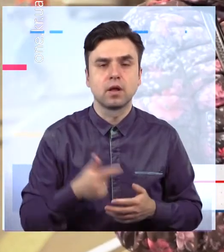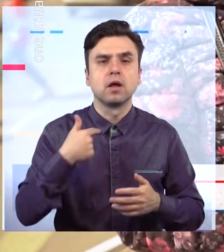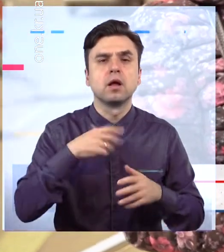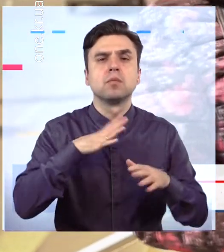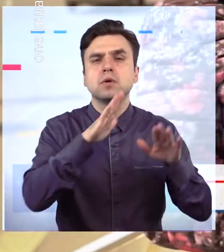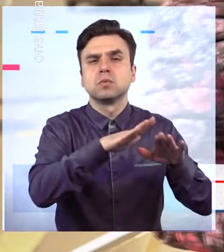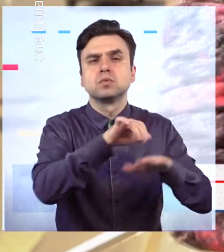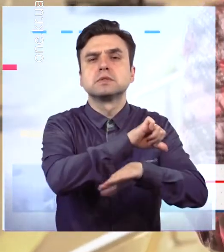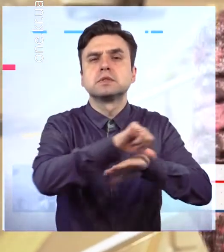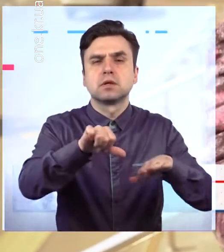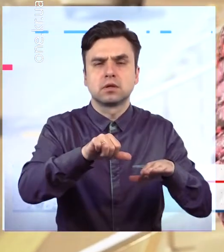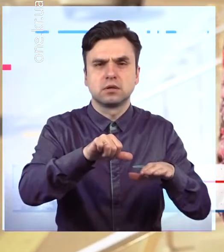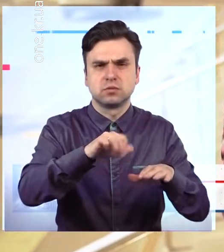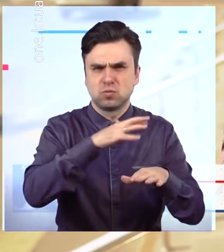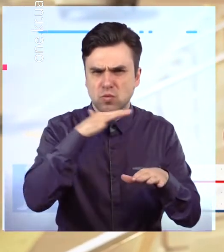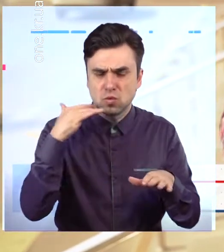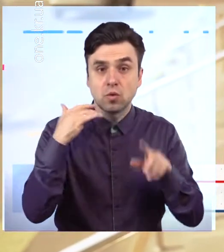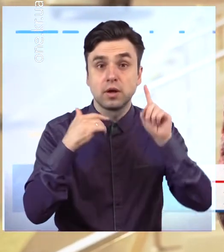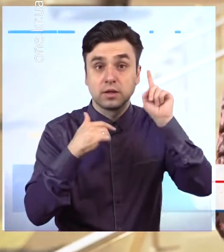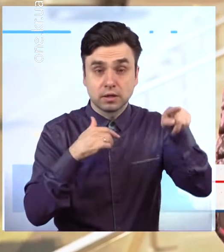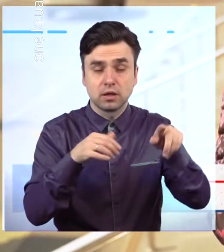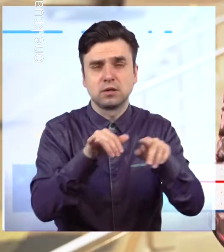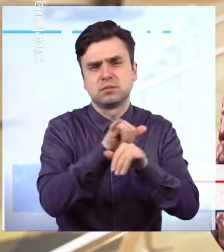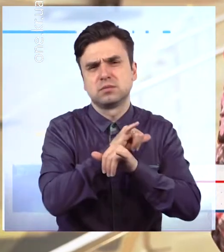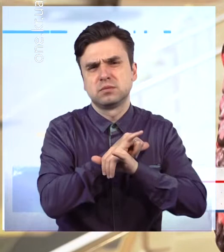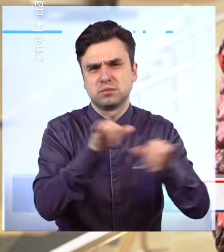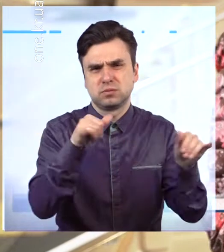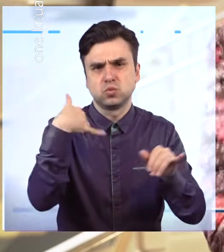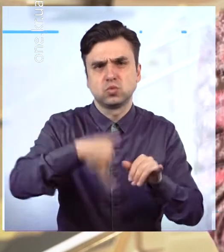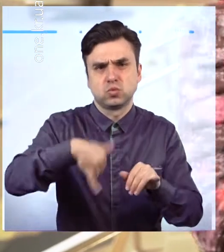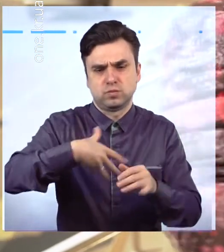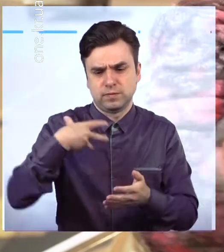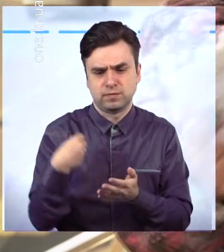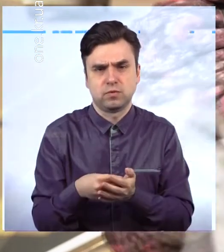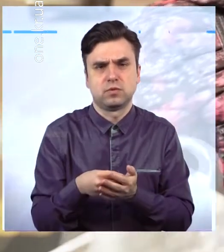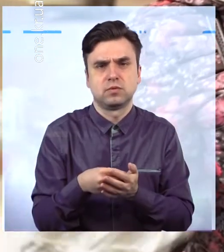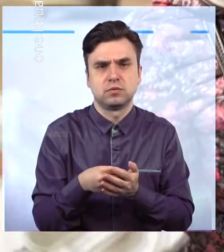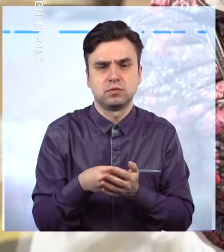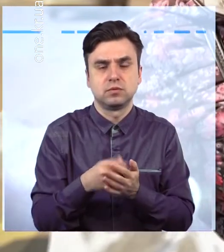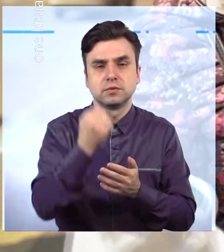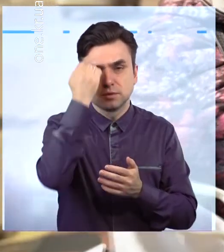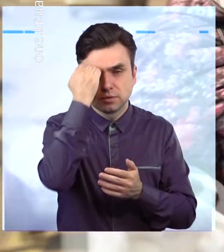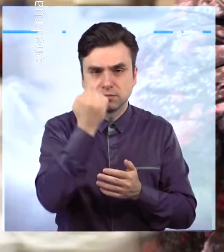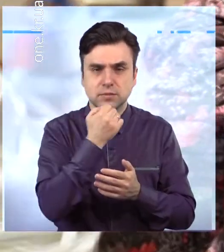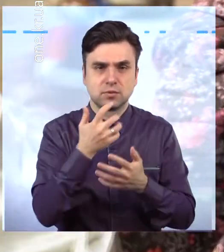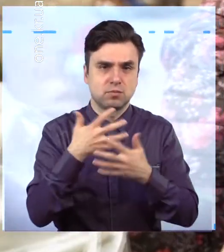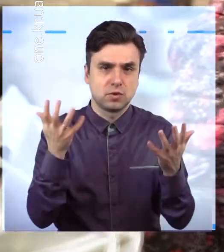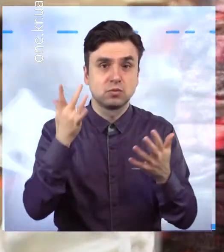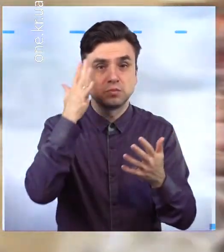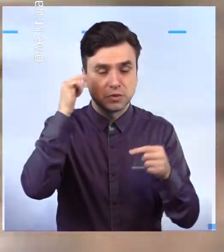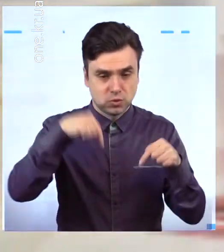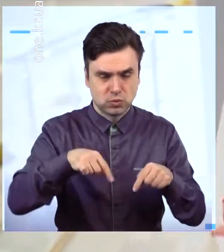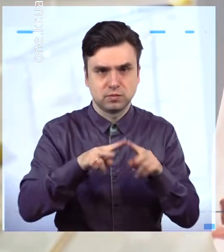там це дуже-дуже розпространена речка. Дякую велике, може ми до цього